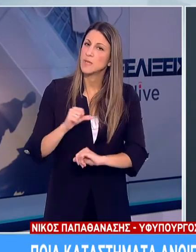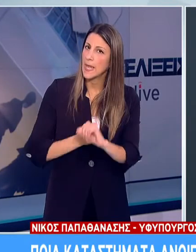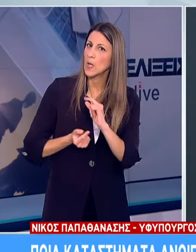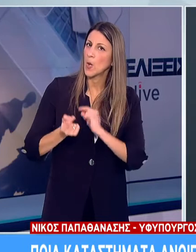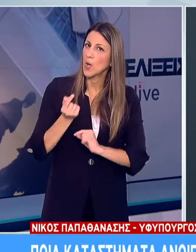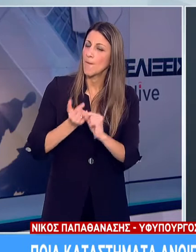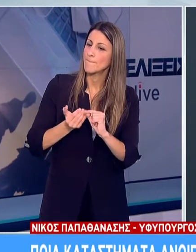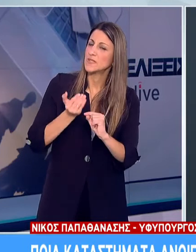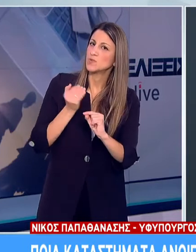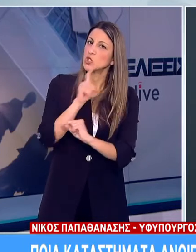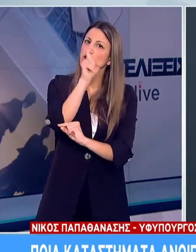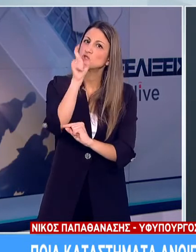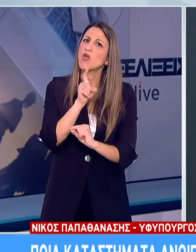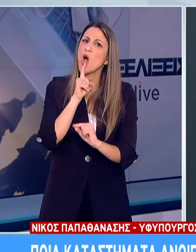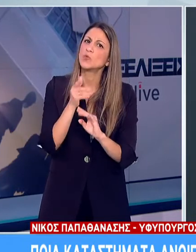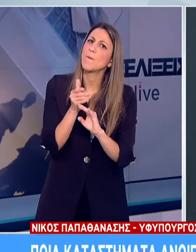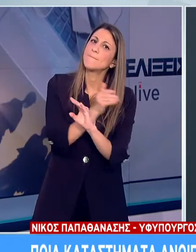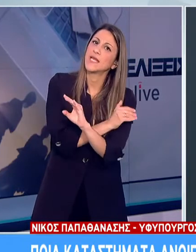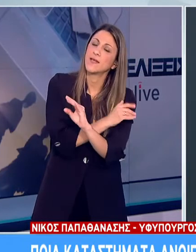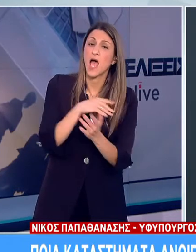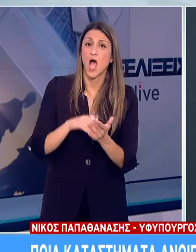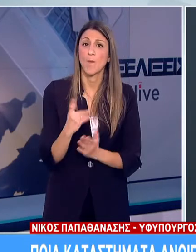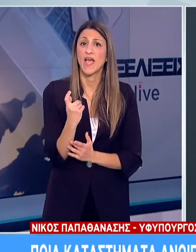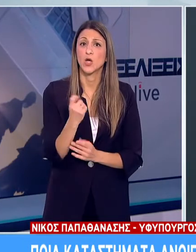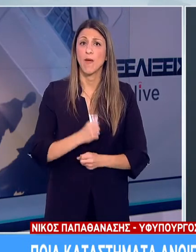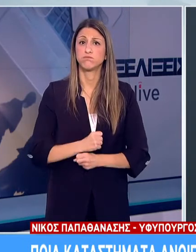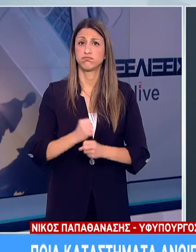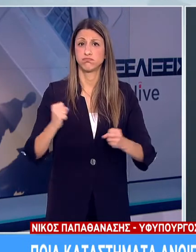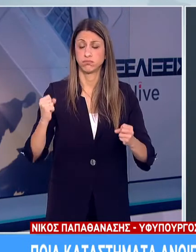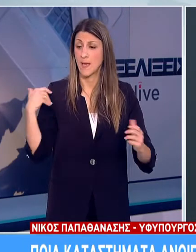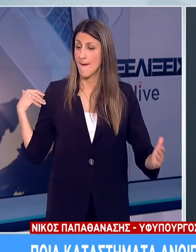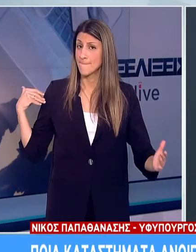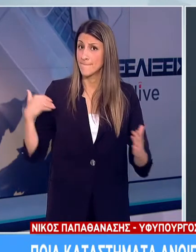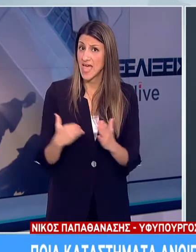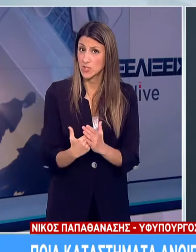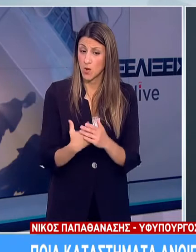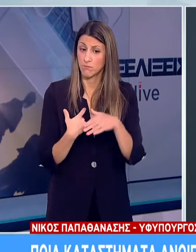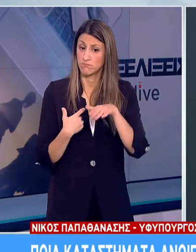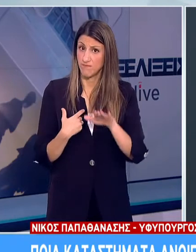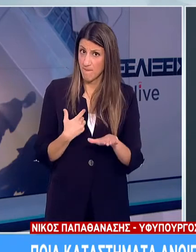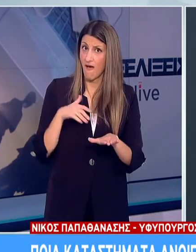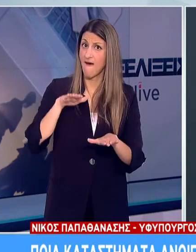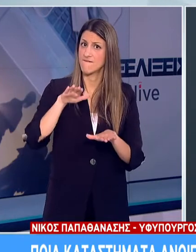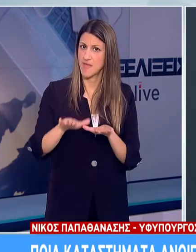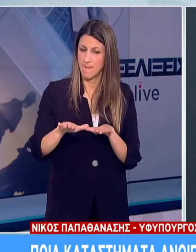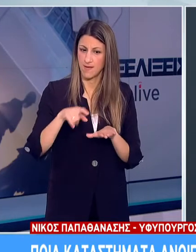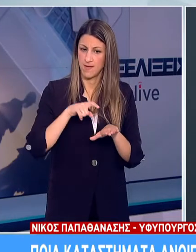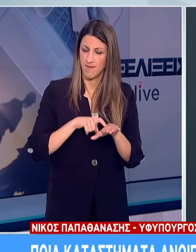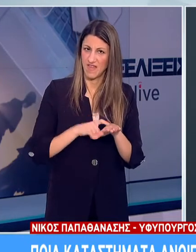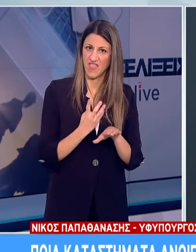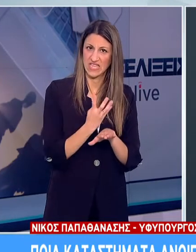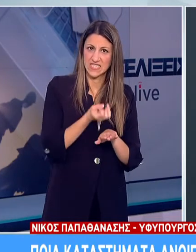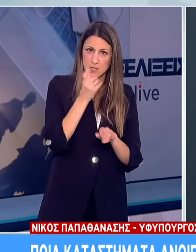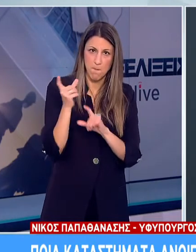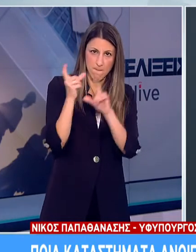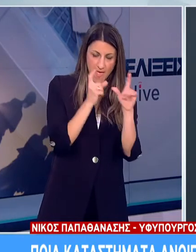καλά μελετημένα βήματα στην επανεκκίνηση της οικονομίας μας. Συνολικά στα δύο στάδια επανεκκίνησης, δηλαδή αυτό της 4ης